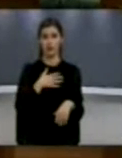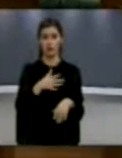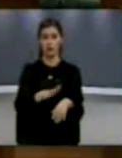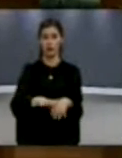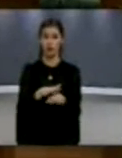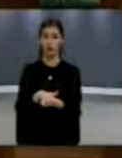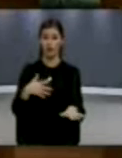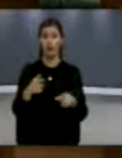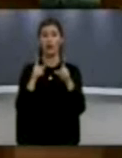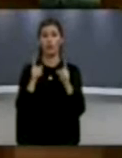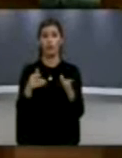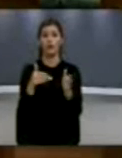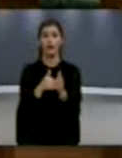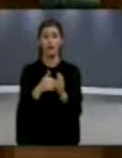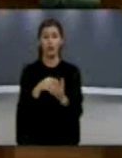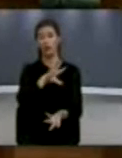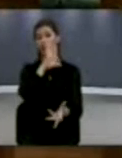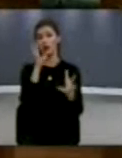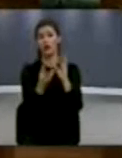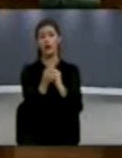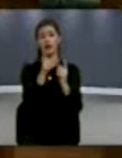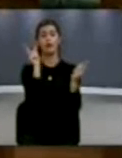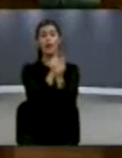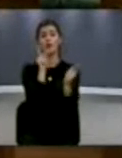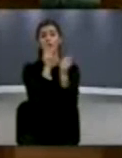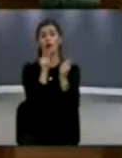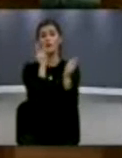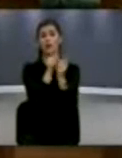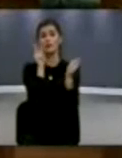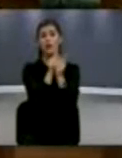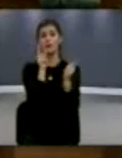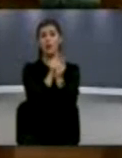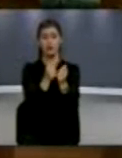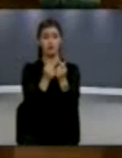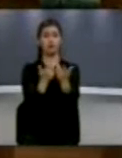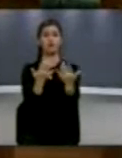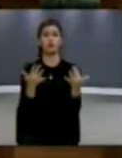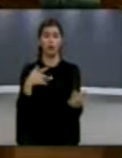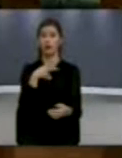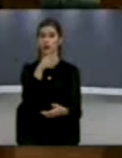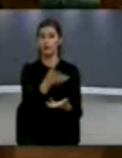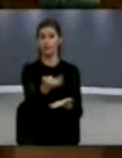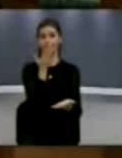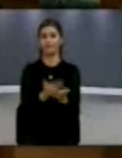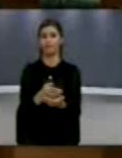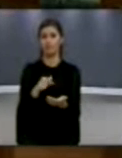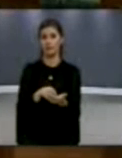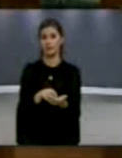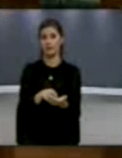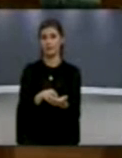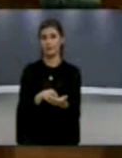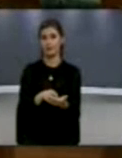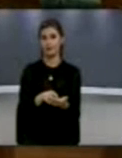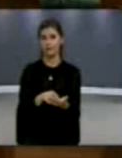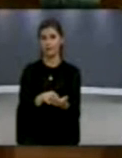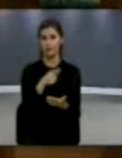verbalet dhe transcriptet nga to dhjetra takime me zyrtarët e malit të zi, për të cilet u lavdrua këto ministri i